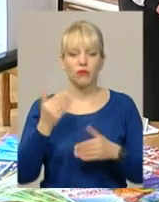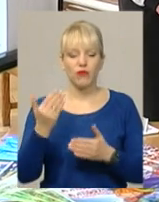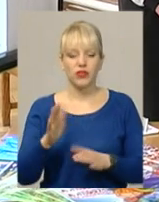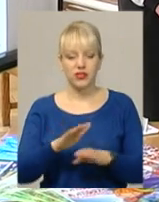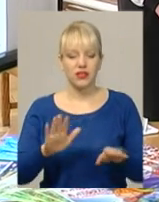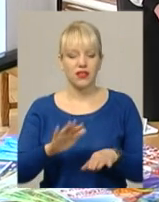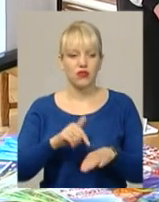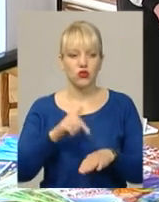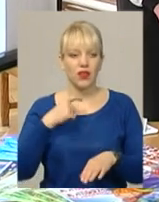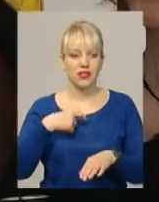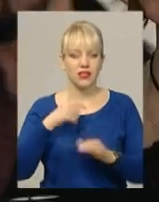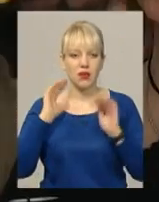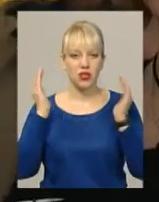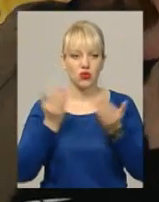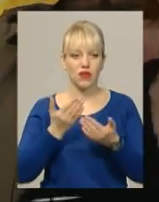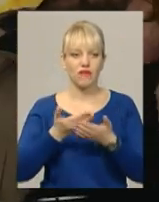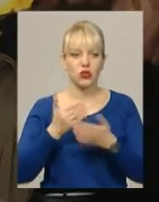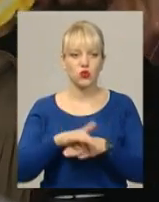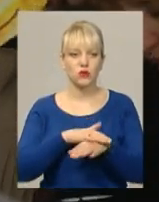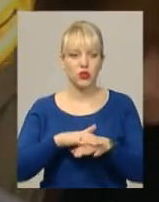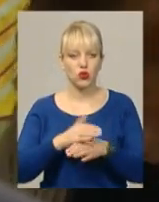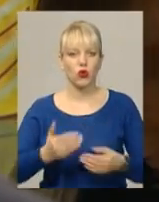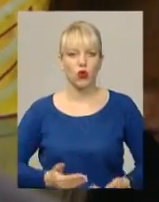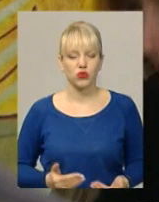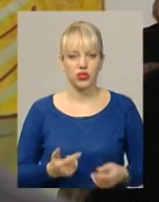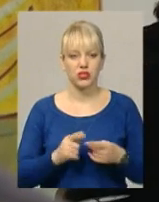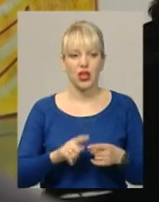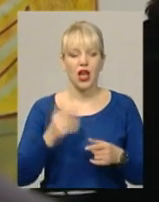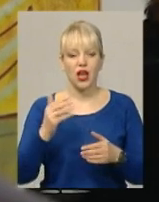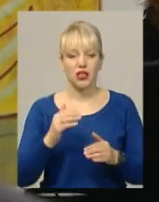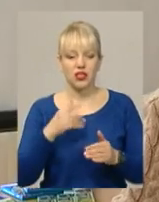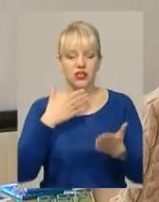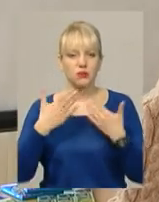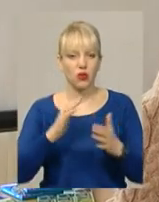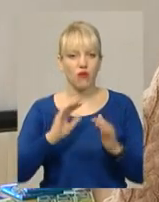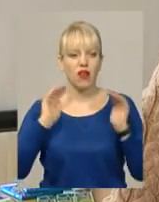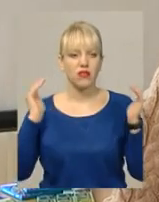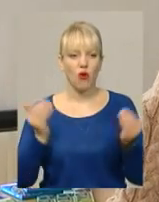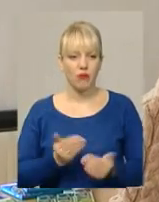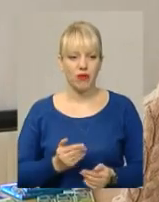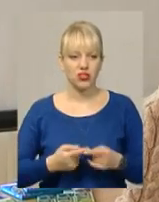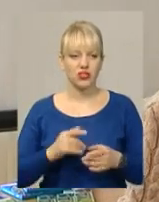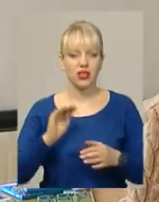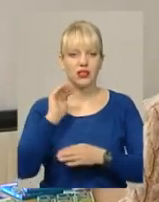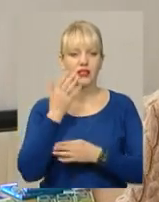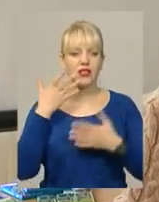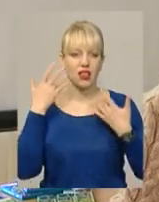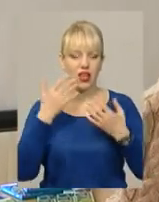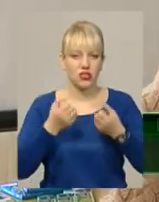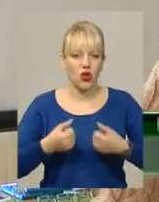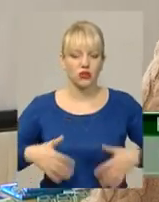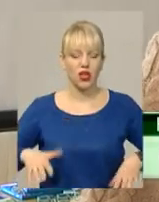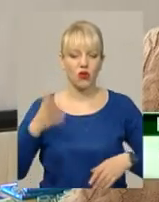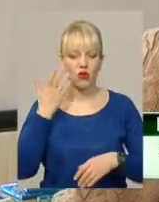себе ізольованими від суспільного життя. Адже коло їхнього спілкування і так вкрай обмежене. Дитині легше розслабитися, коли вона